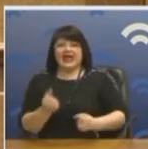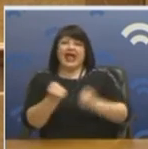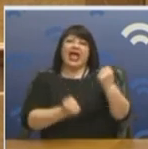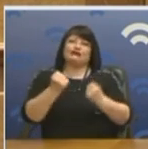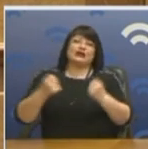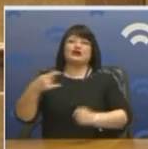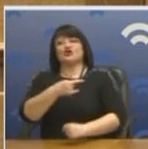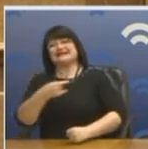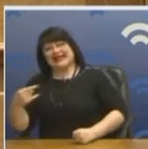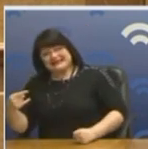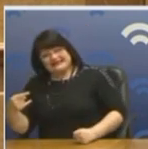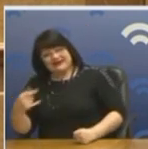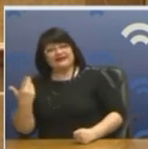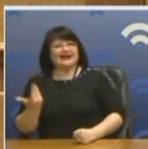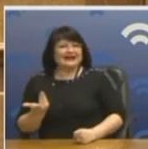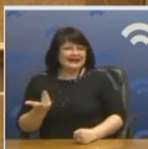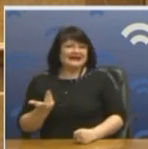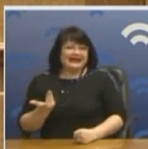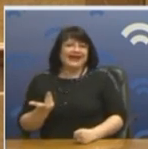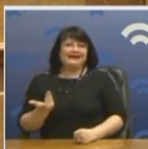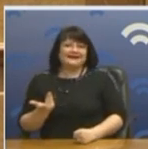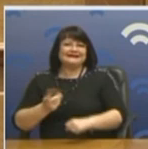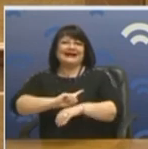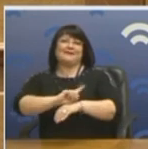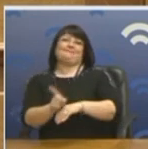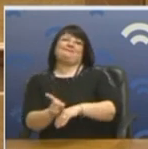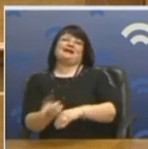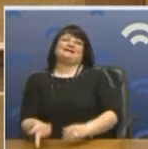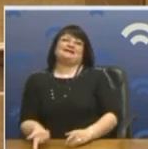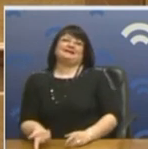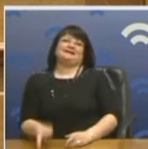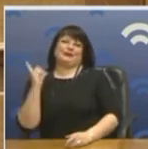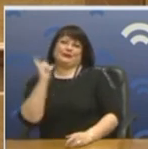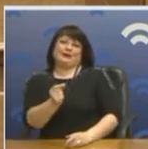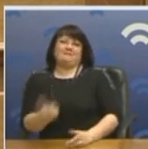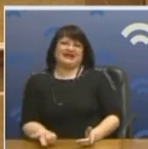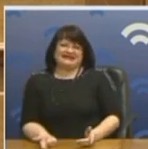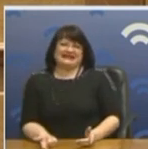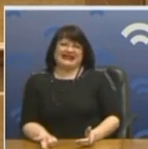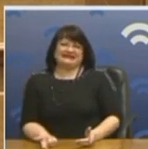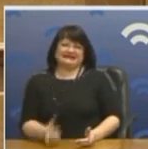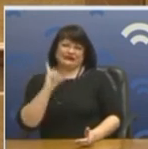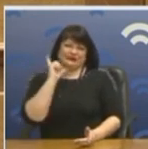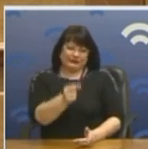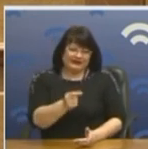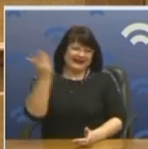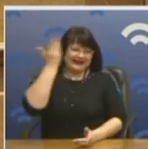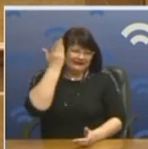αυτοκίνητο. Δεν μπορεί να συγκρίνει το Ζάσταβαν με το Μεσεντές, τουλάχιστον στα οικονομικά μέγευα των δύο χωρών, ενώ σε παιδοπλέον ασμάτων,